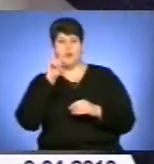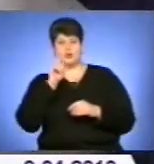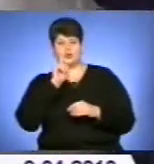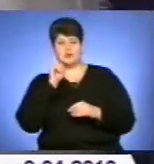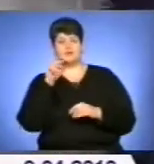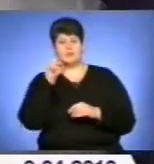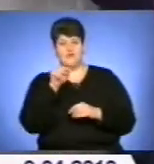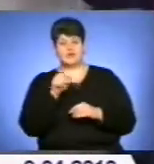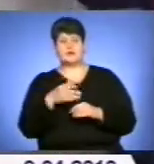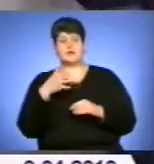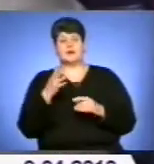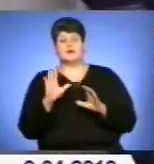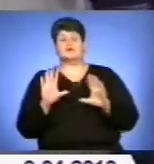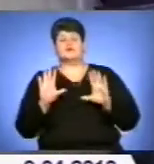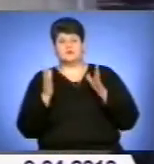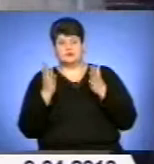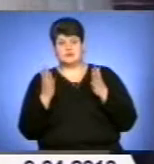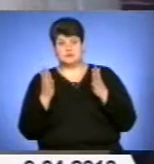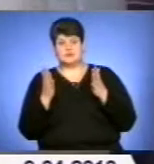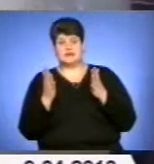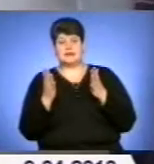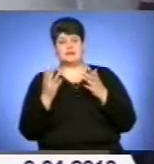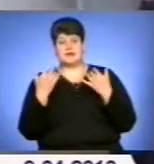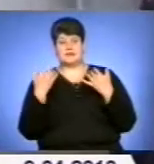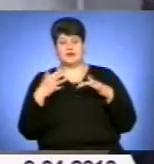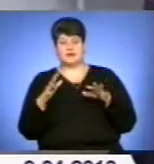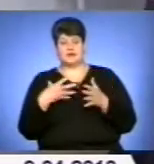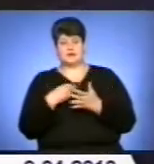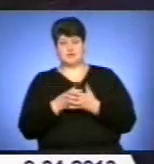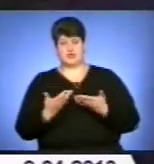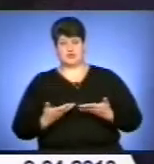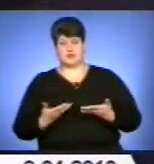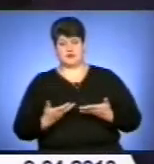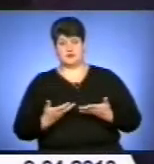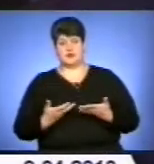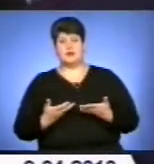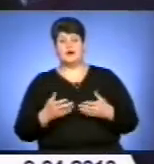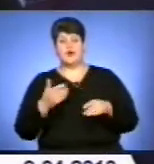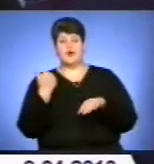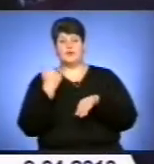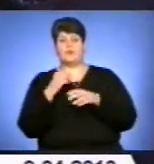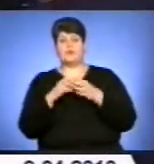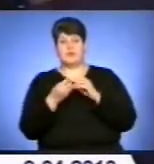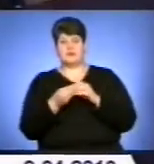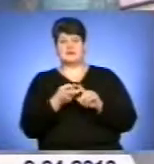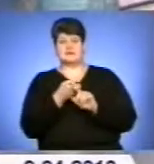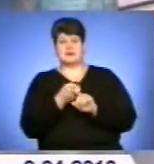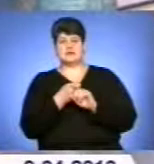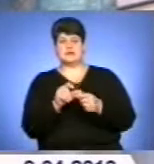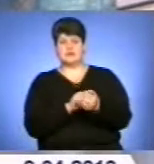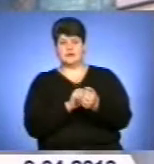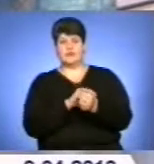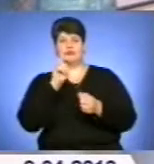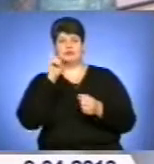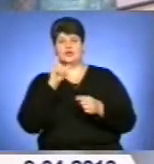потрапивши в ту стихію, не втратили свого життя. Як відомо, проблема залежності від наркотичних засобів у